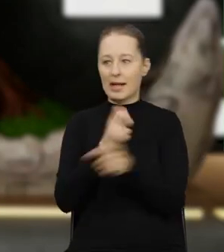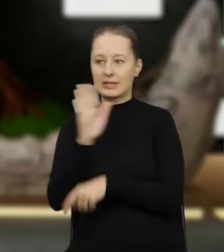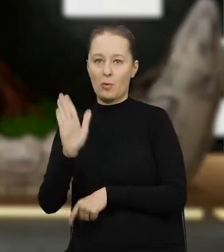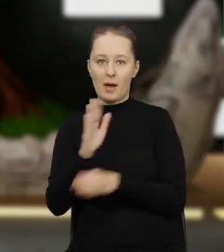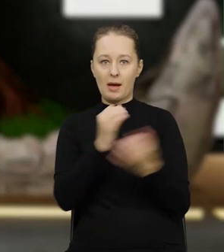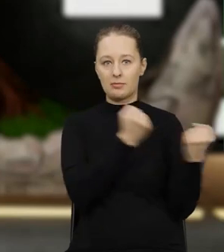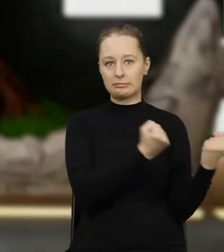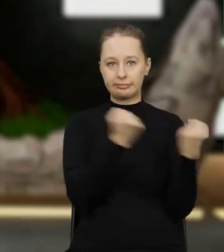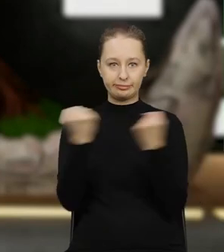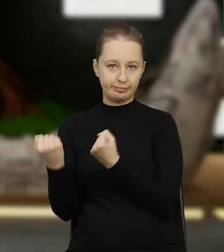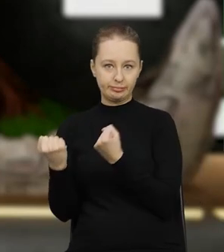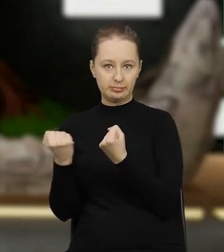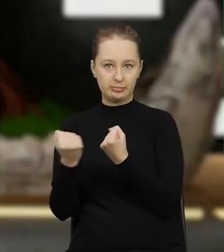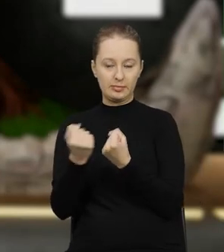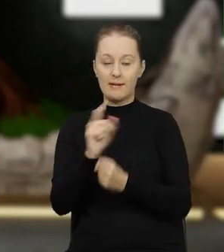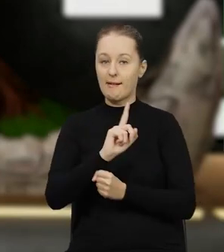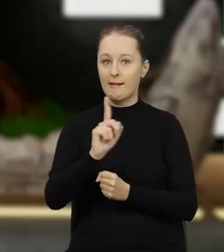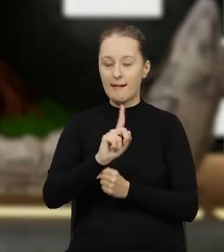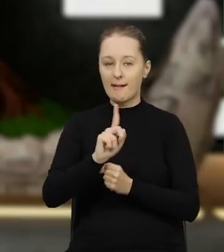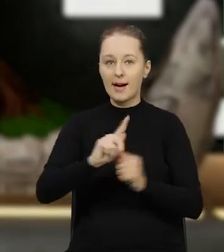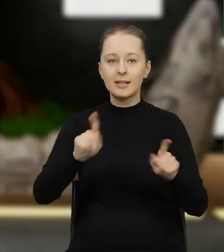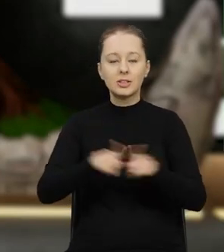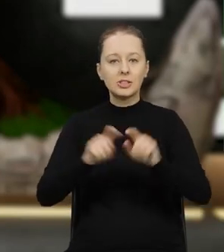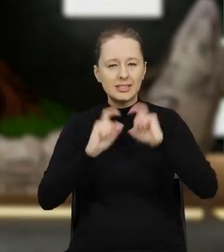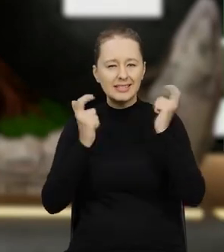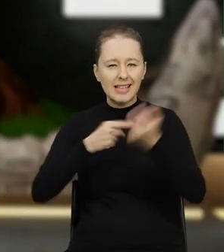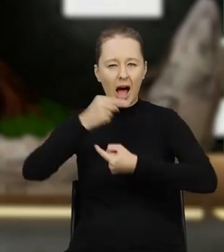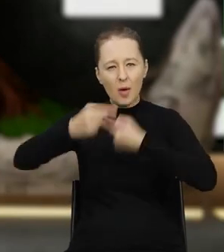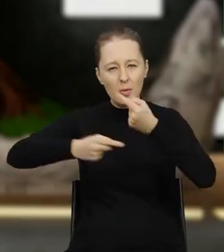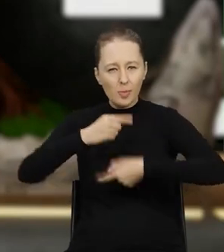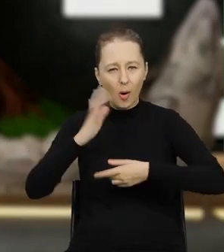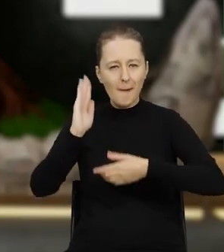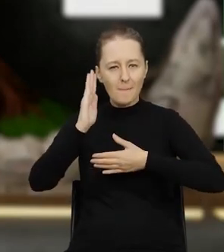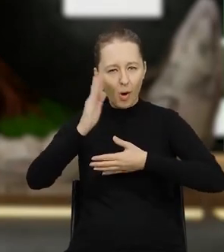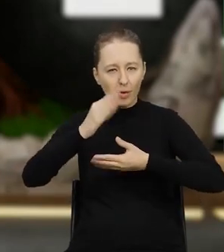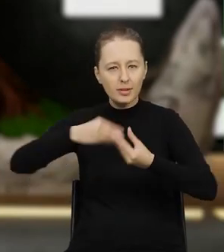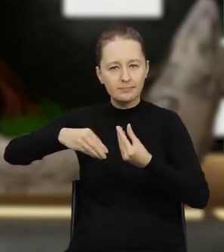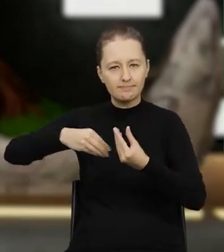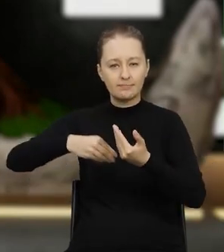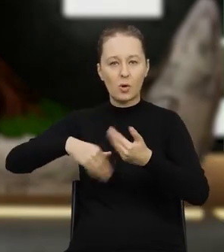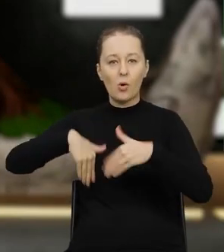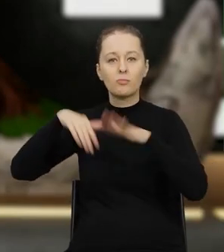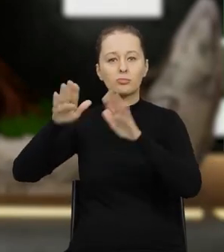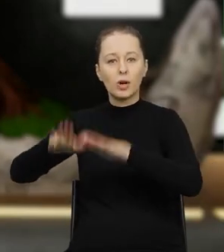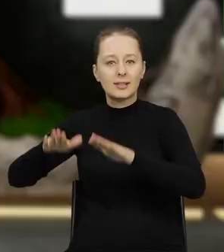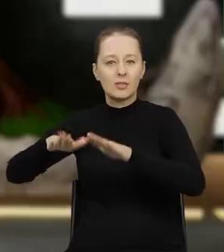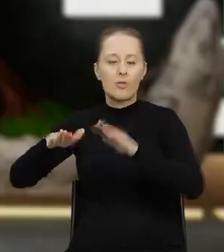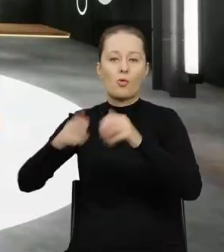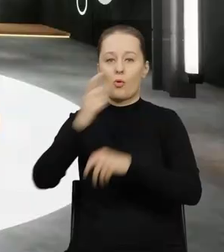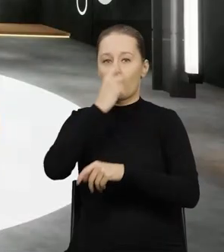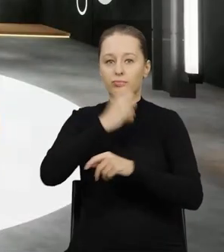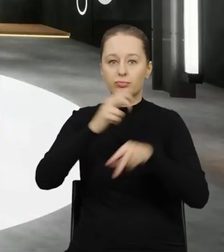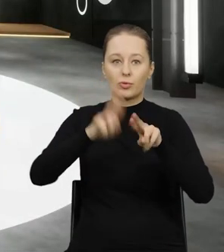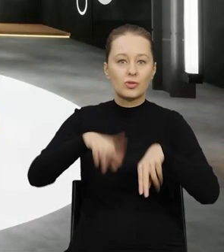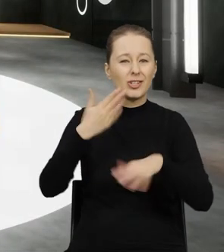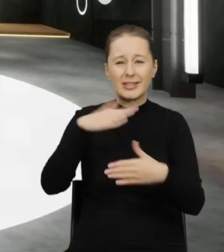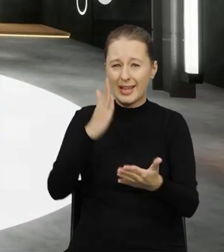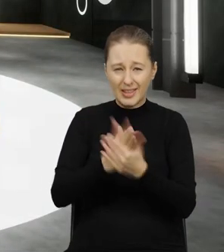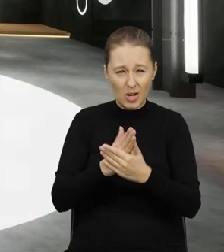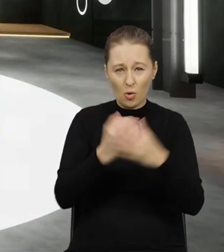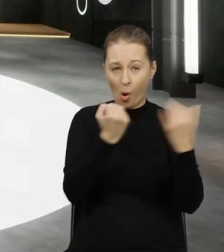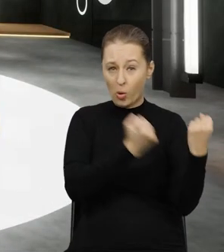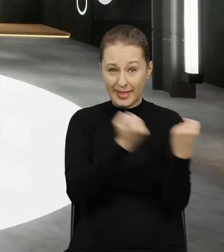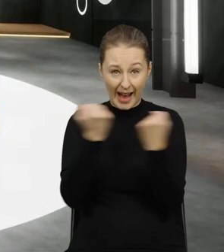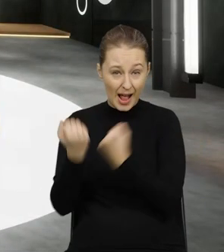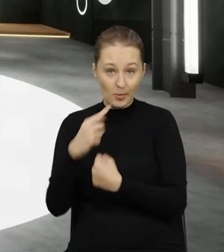pierwszym do punktu B w kraju drugim, ale też cały proces późniejszego zagospodarowania odpadów w kraju przeznaczenia. Czyli interesuje